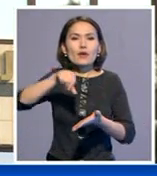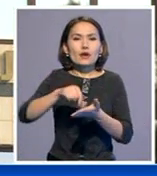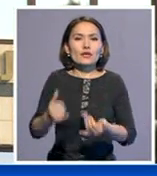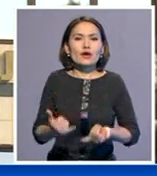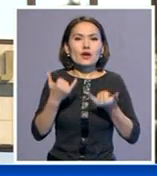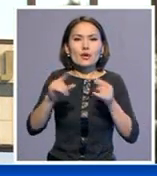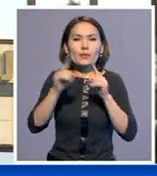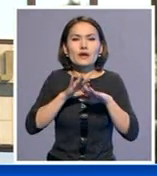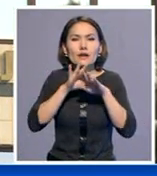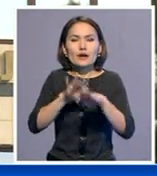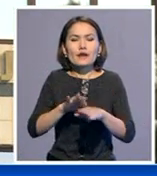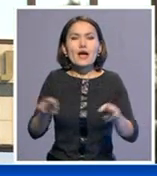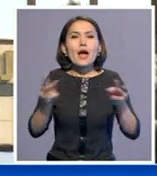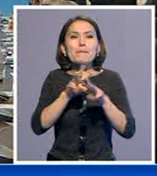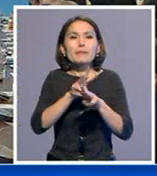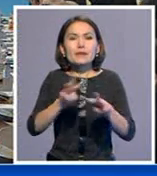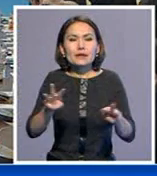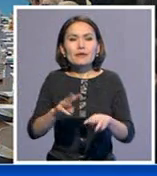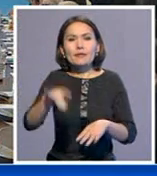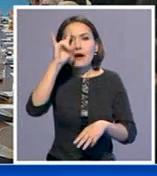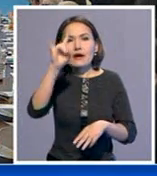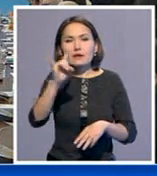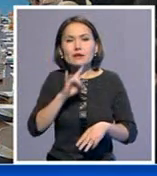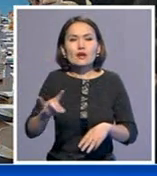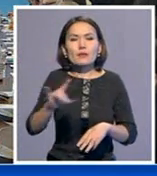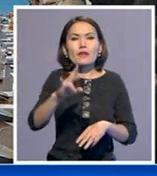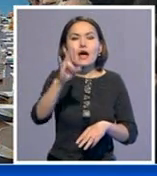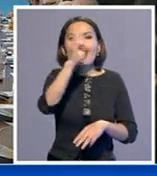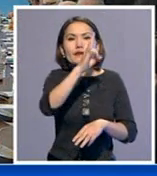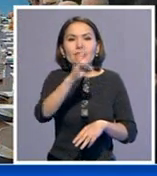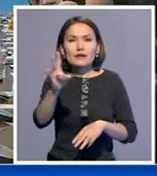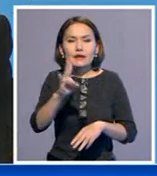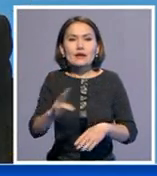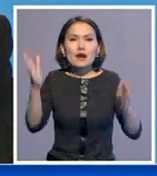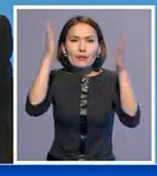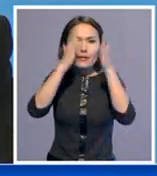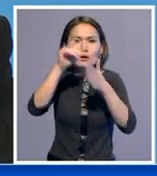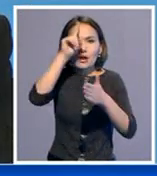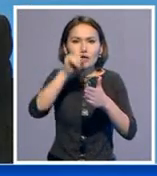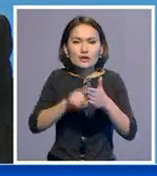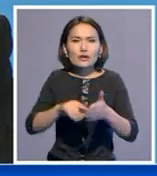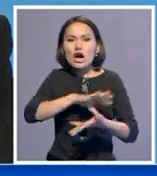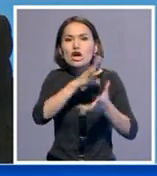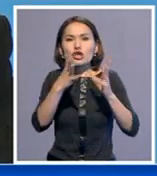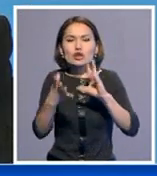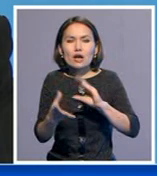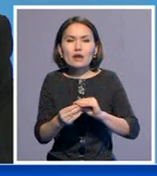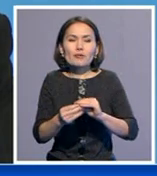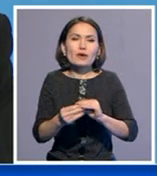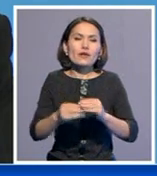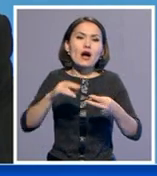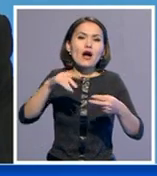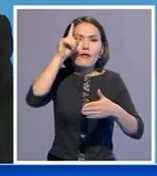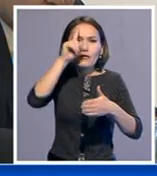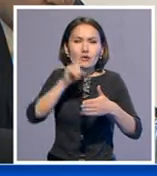сұртқыстер министері Ерлан ғдырысып елімізде діни бірлестіклерінің халқыралық міндеттемелерге сай әрекет етуімен жалпы діни ақол жәлі әңгімеліп берді.